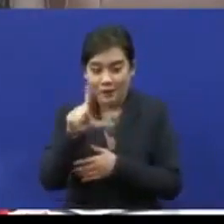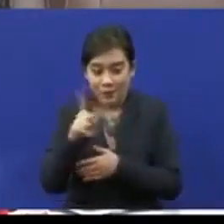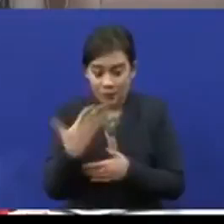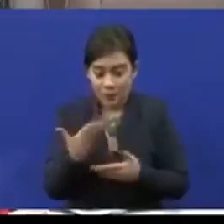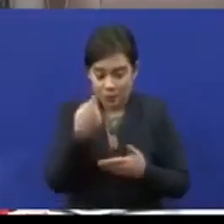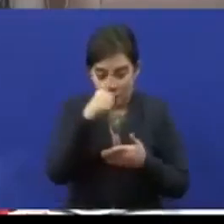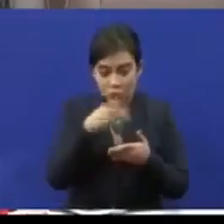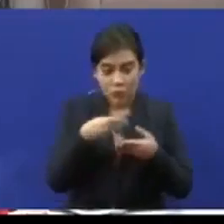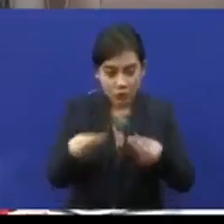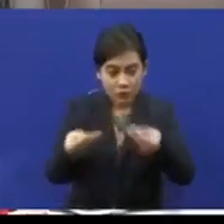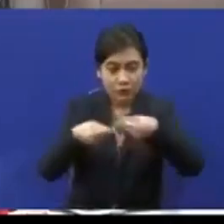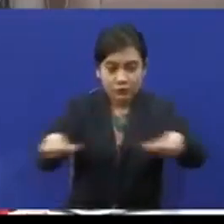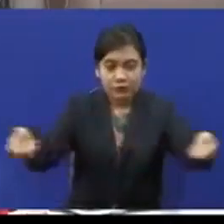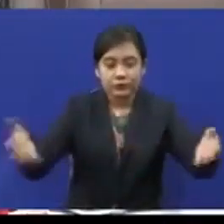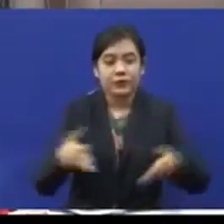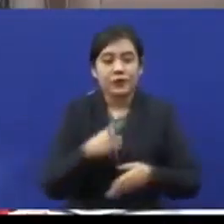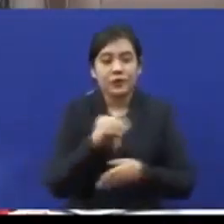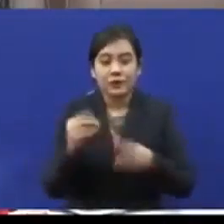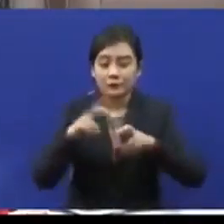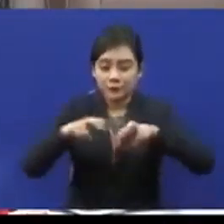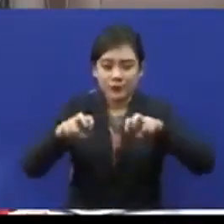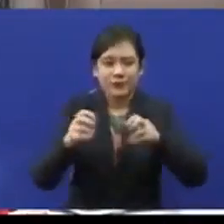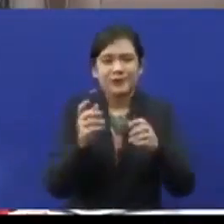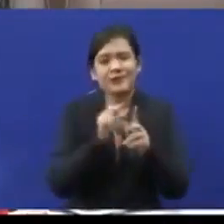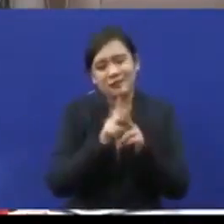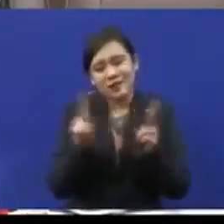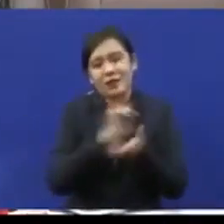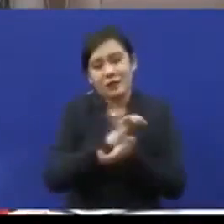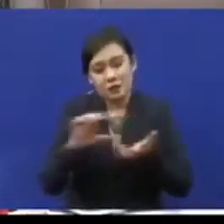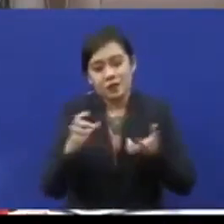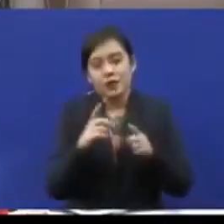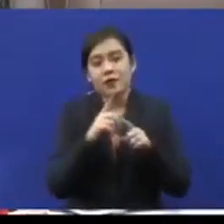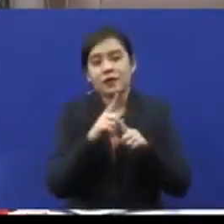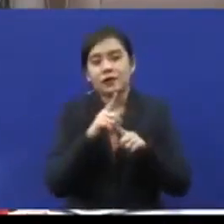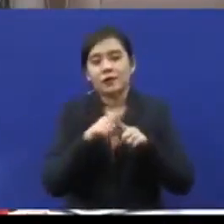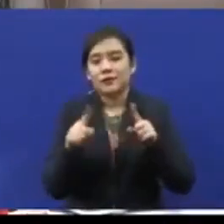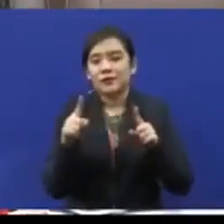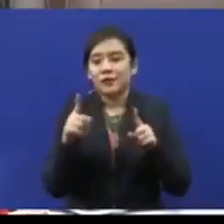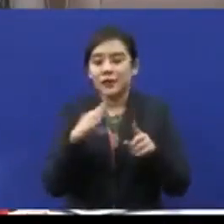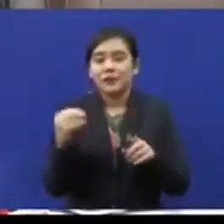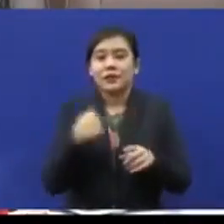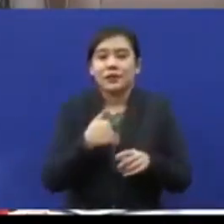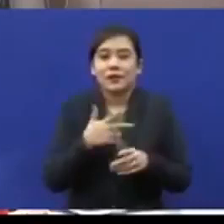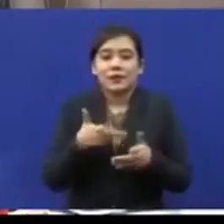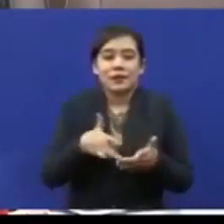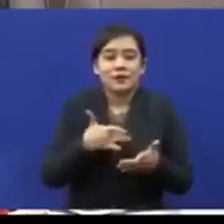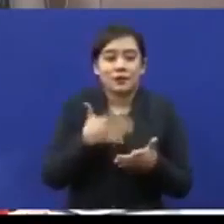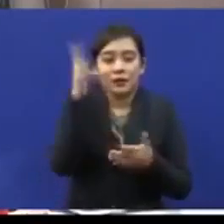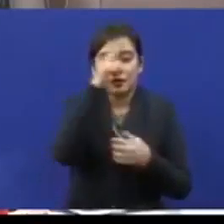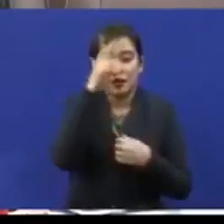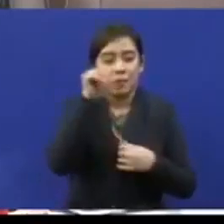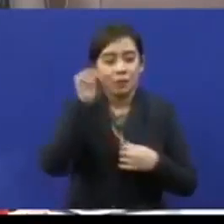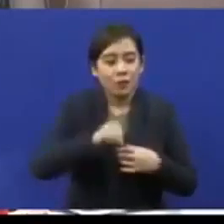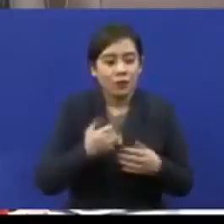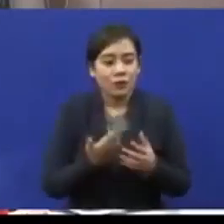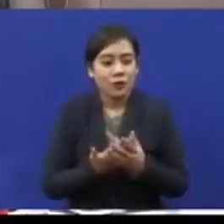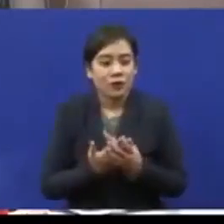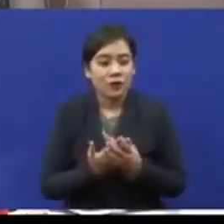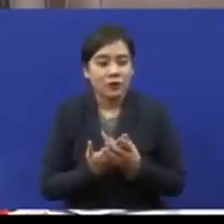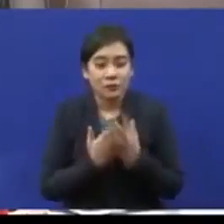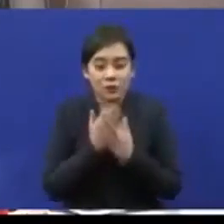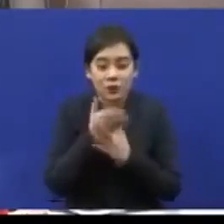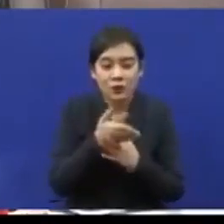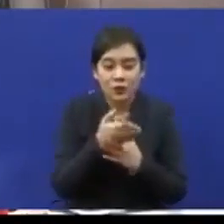Walaubagaimanapun, tinjauan ini adalah tinjauan yang sangat kasar. Saya berasa bahawa kerajaan boleh melalui Institut Berdaya Wanita